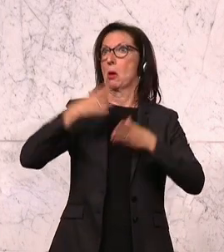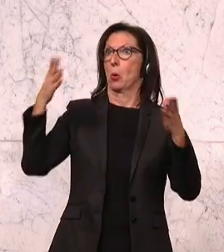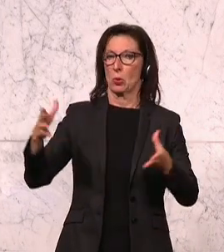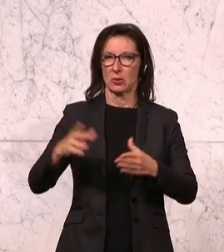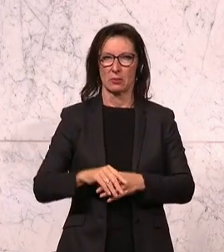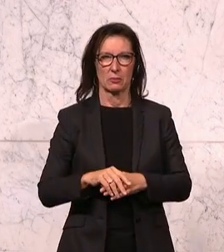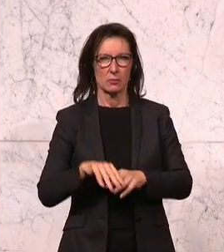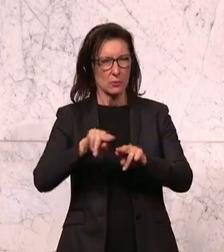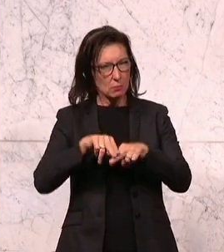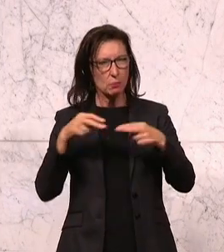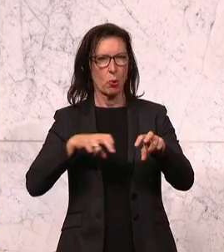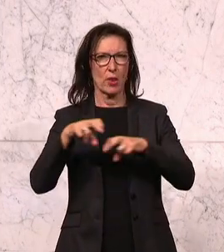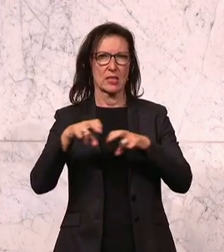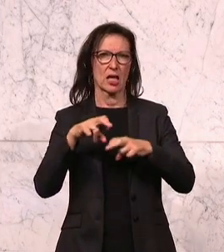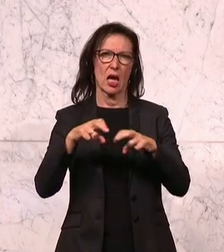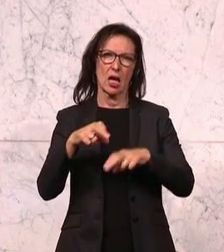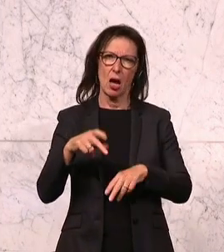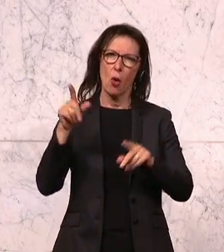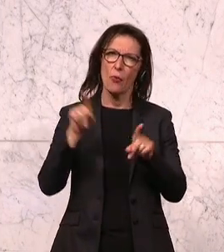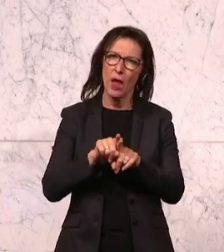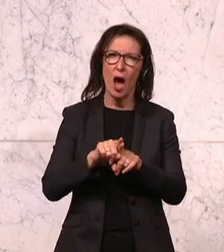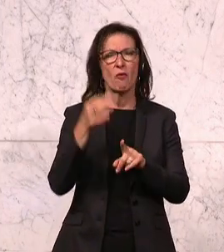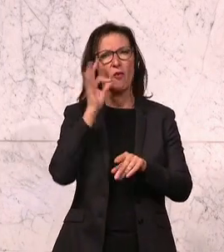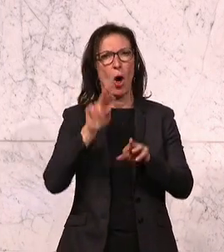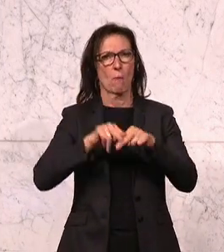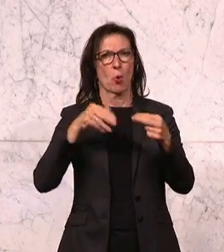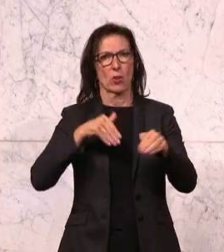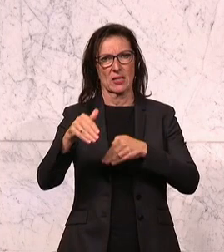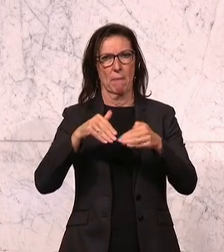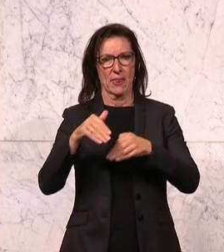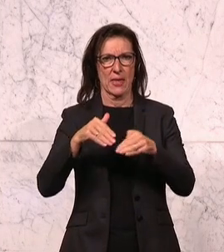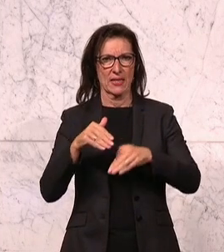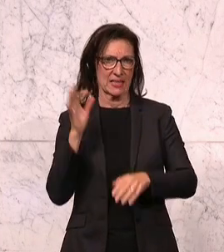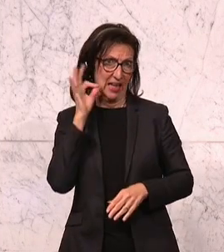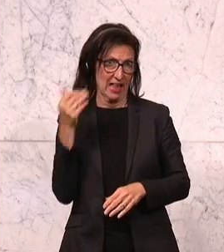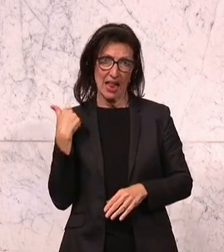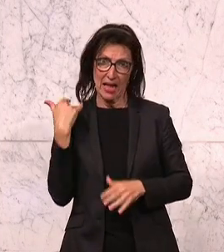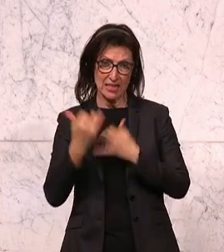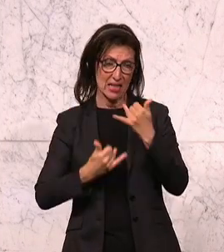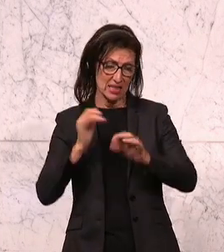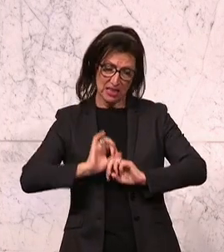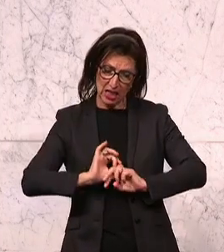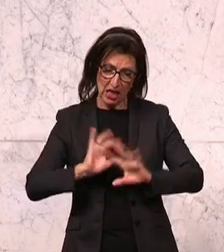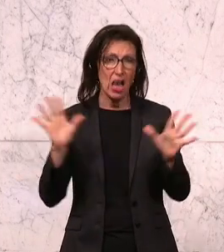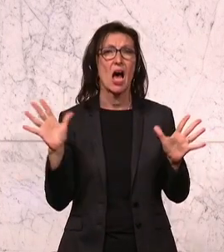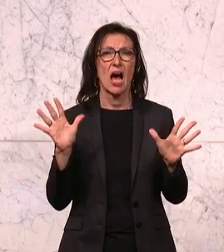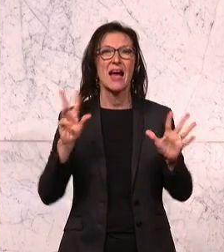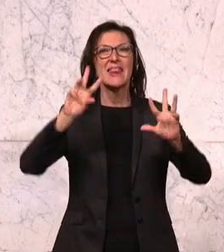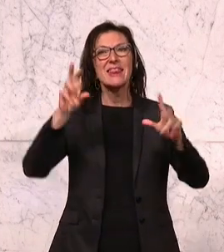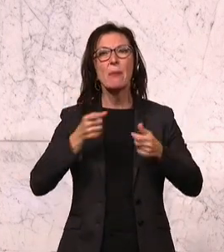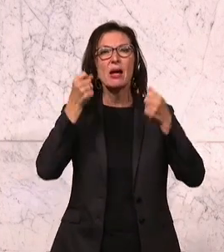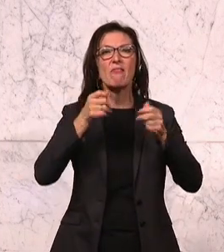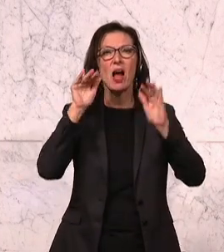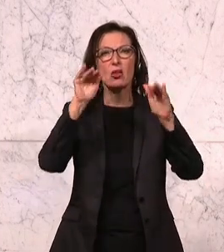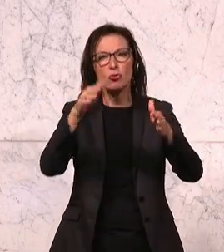Unsere Bundesregierung und vor allem auch unsere Frau Bundesminister hat in den letzten Jahren ganz klar einen Fokus auf Gewaltschutz